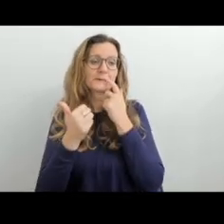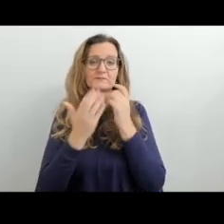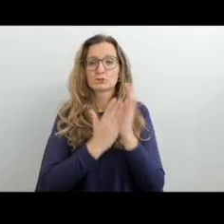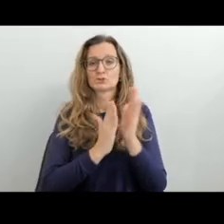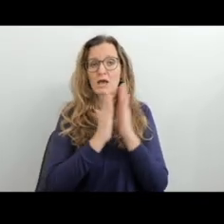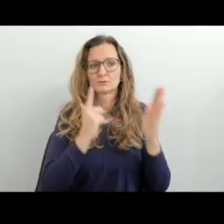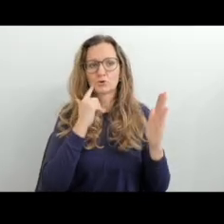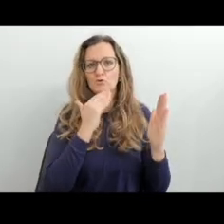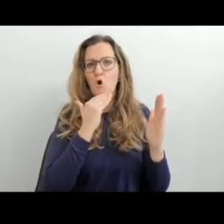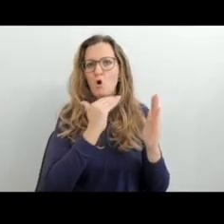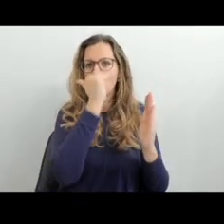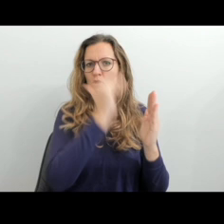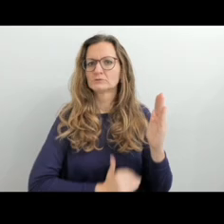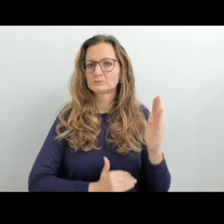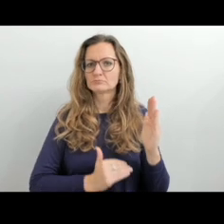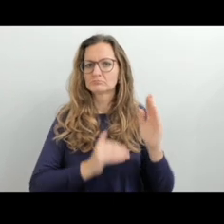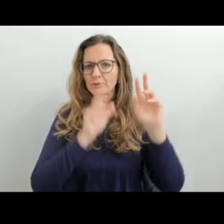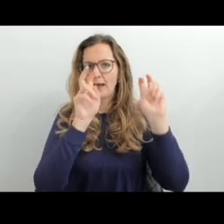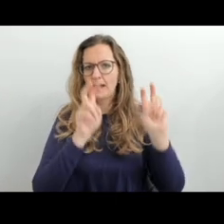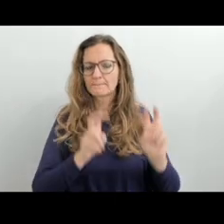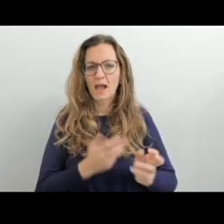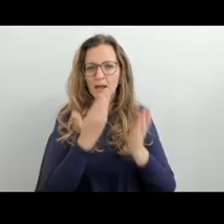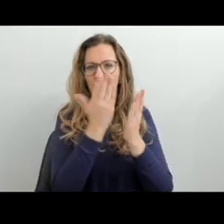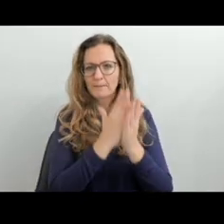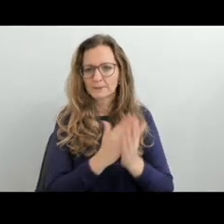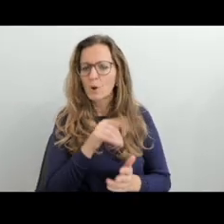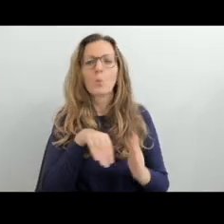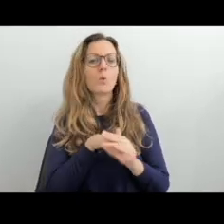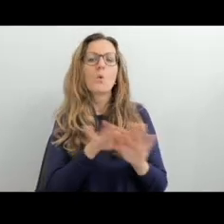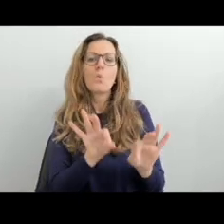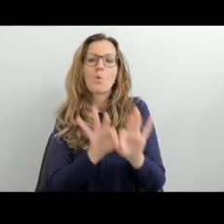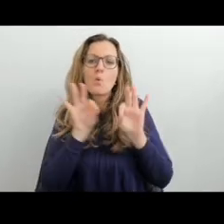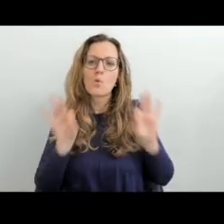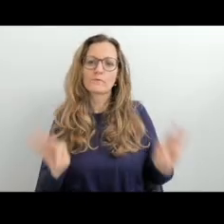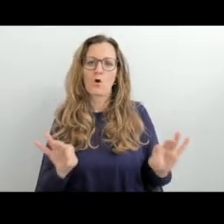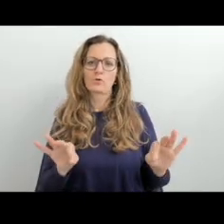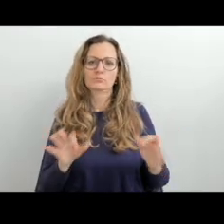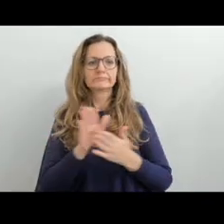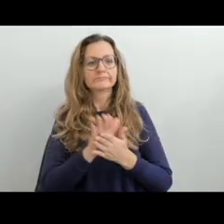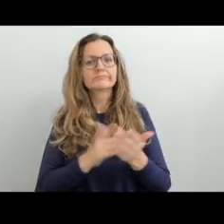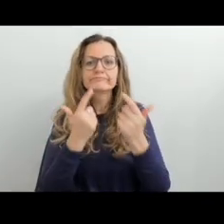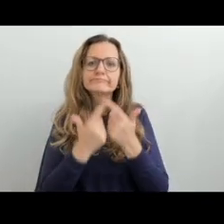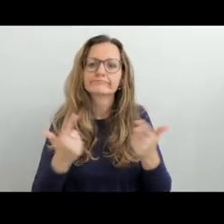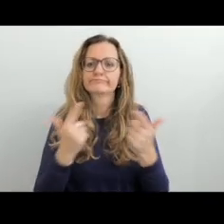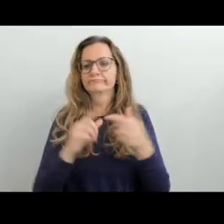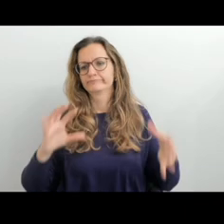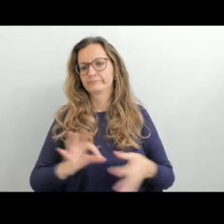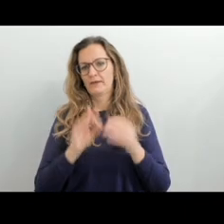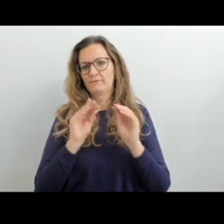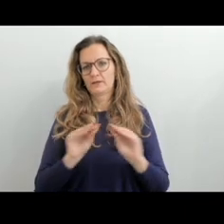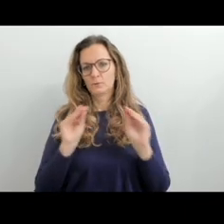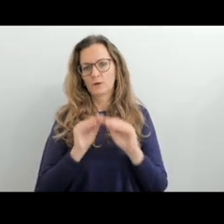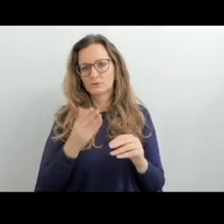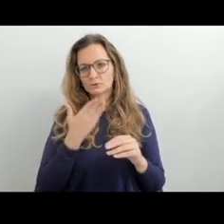část vyšla v roce 2022. Ta první část obsahuje různé kapitoly na různá témata, ale